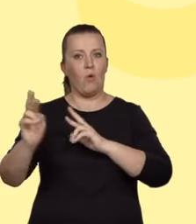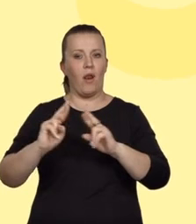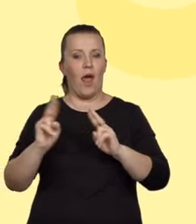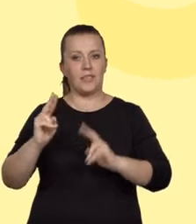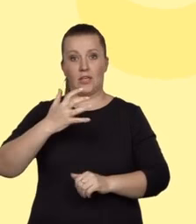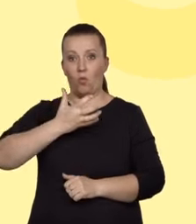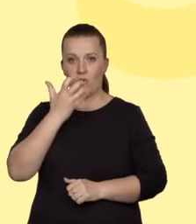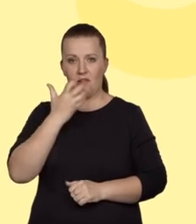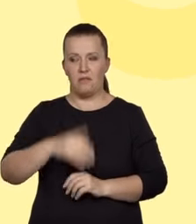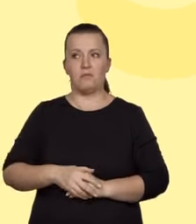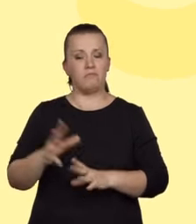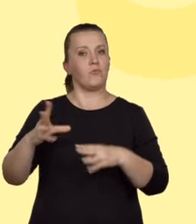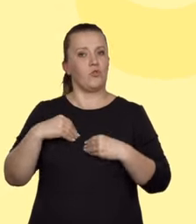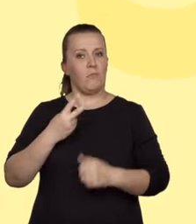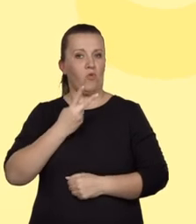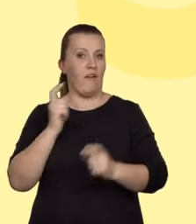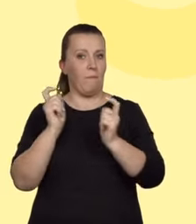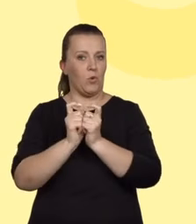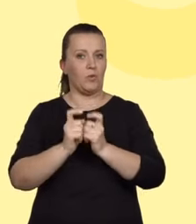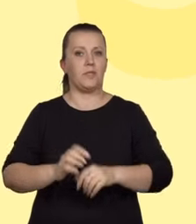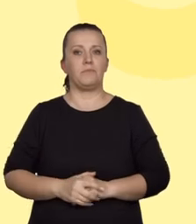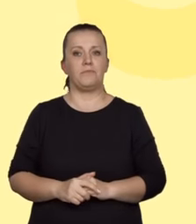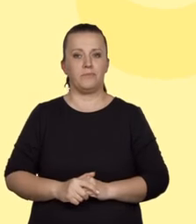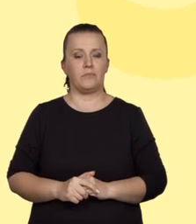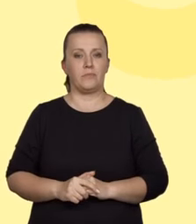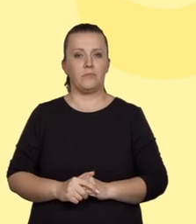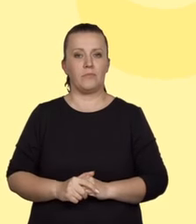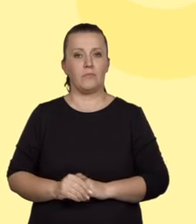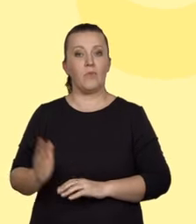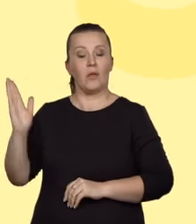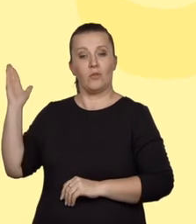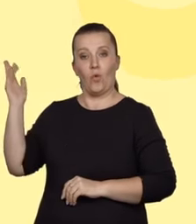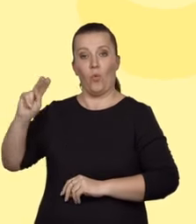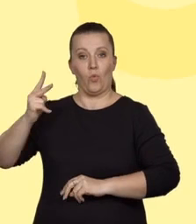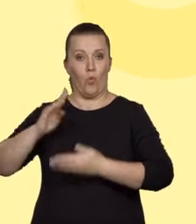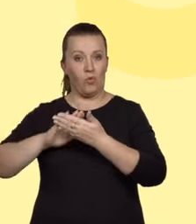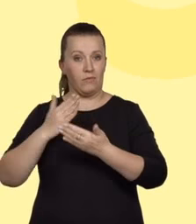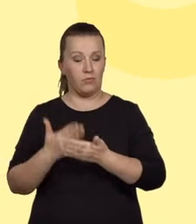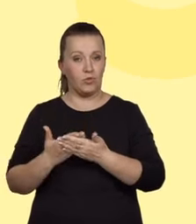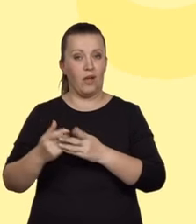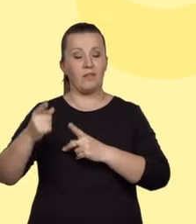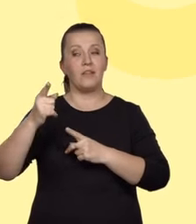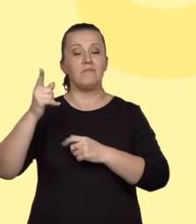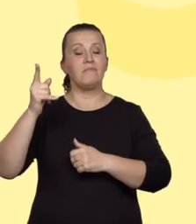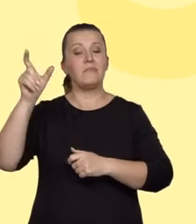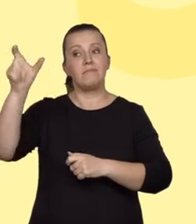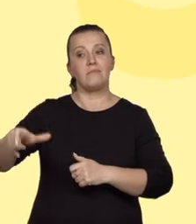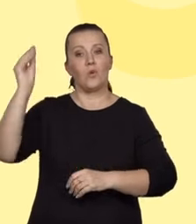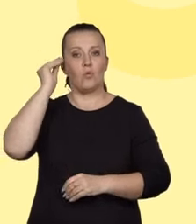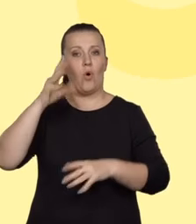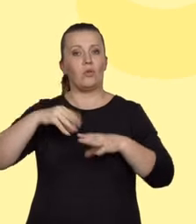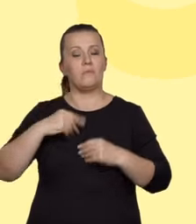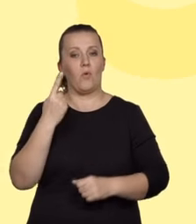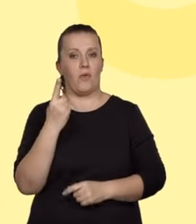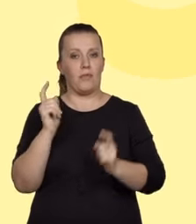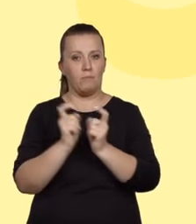Za swoje rozwiązanie otrzymał dwa punkty. Za rozwiązanie zadania przedstawione na tej planszy zdający otrzymał jeden